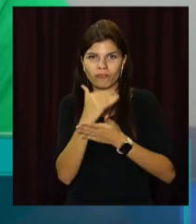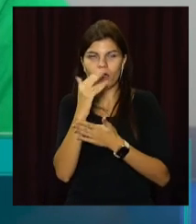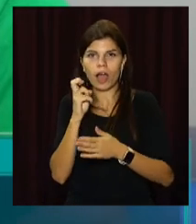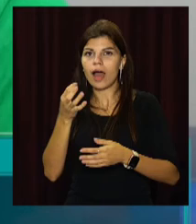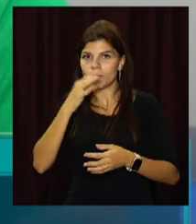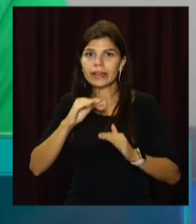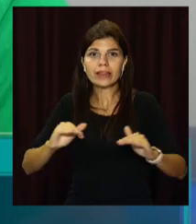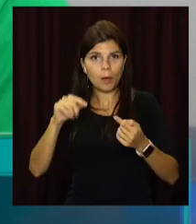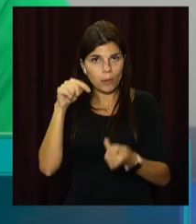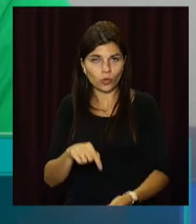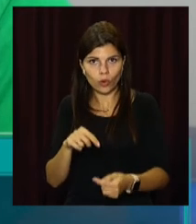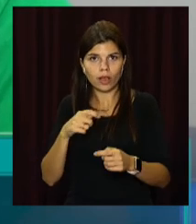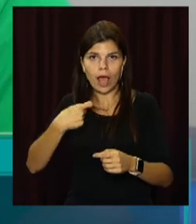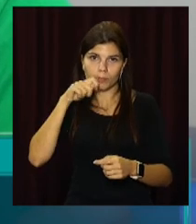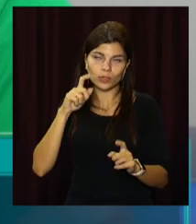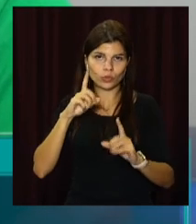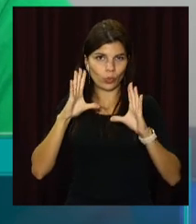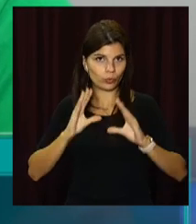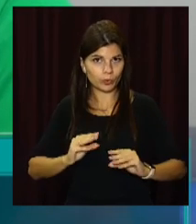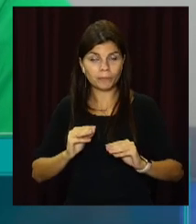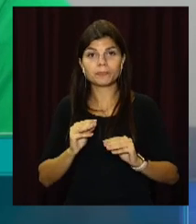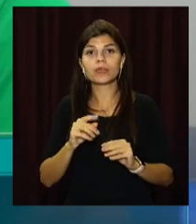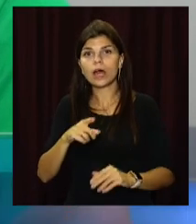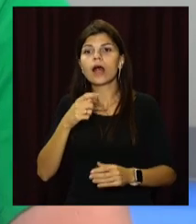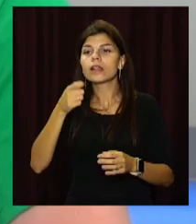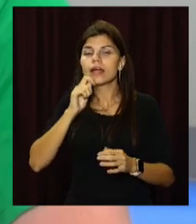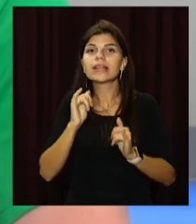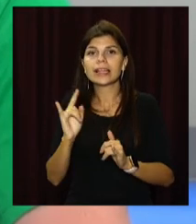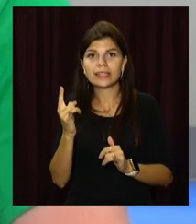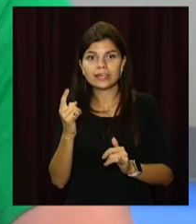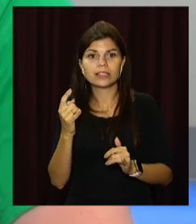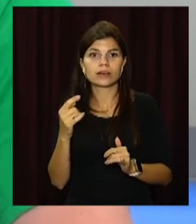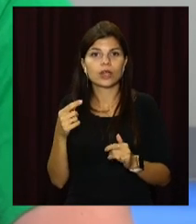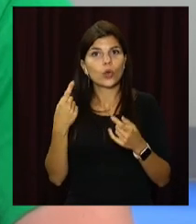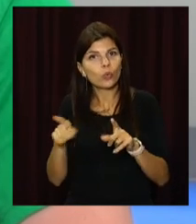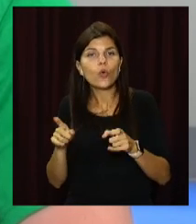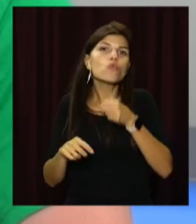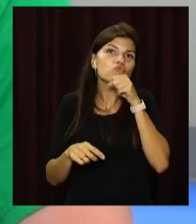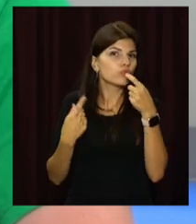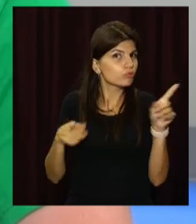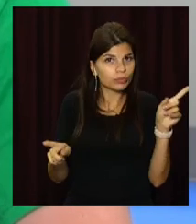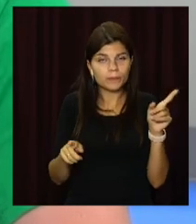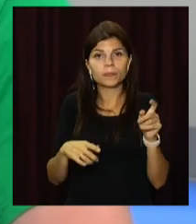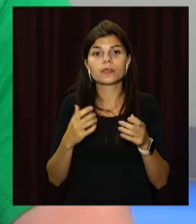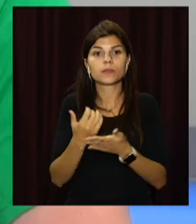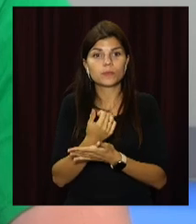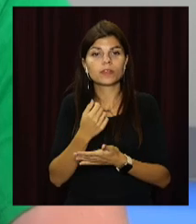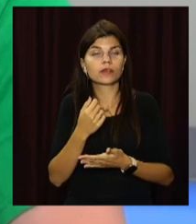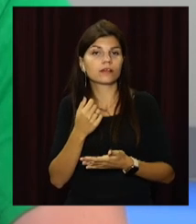саме для дітей. І ми маємо розуміти, що дозування ліків для дитини інше, ніж для дорослих. Тому слід